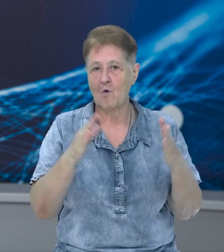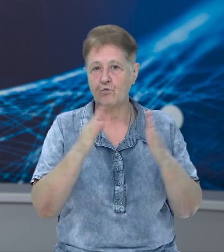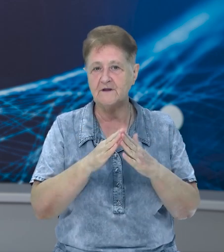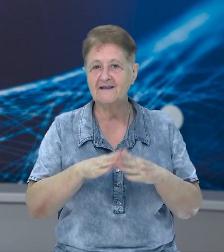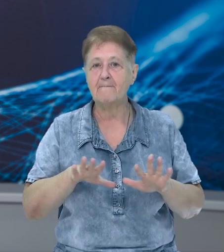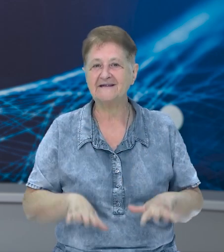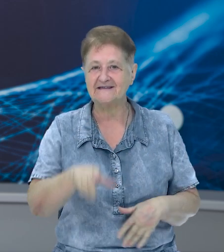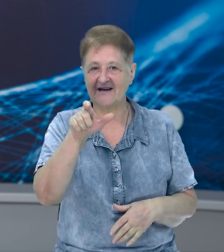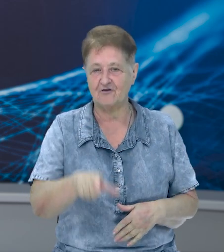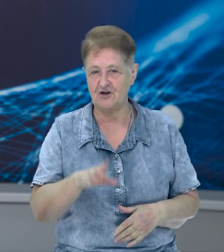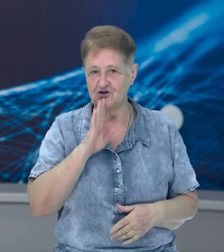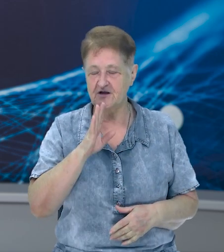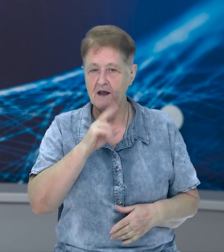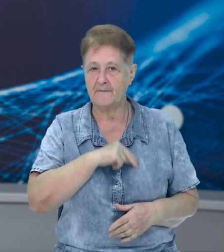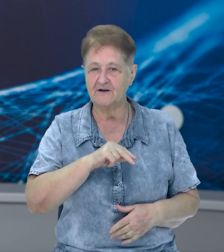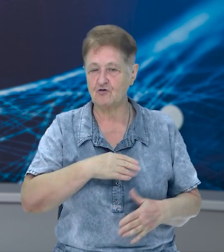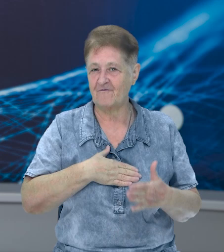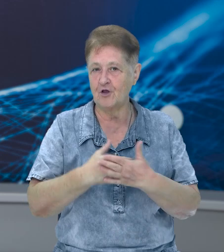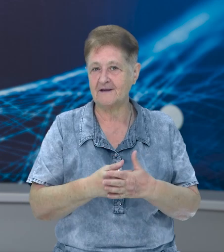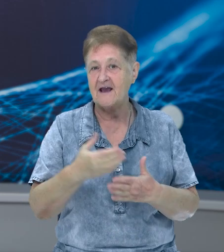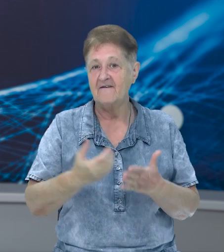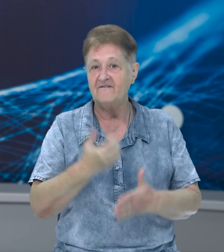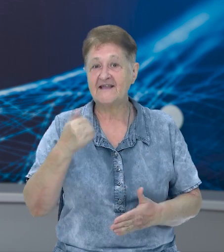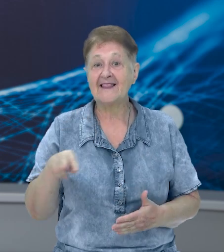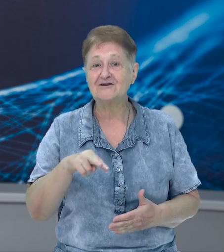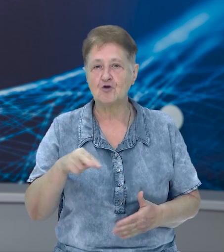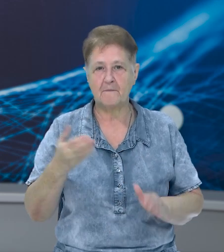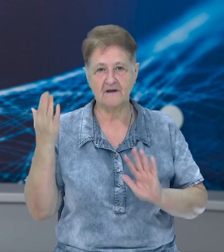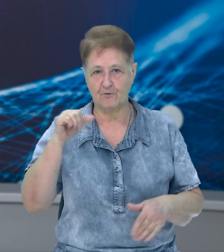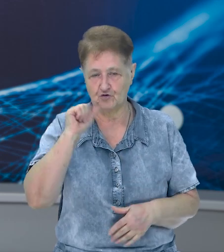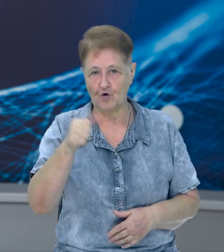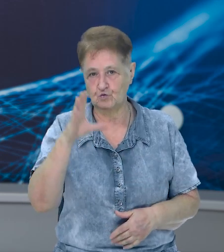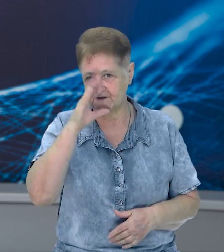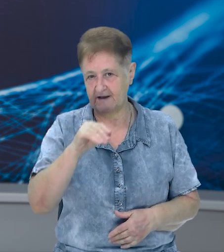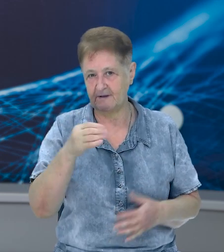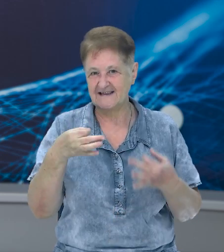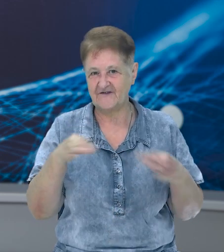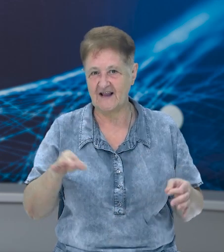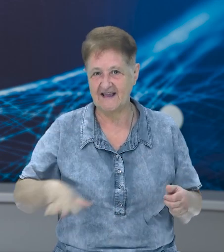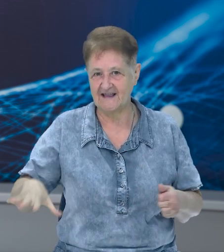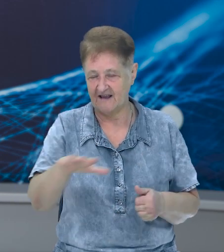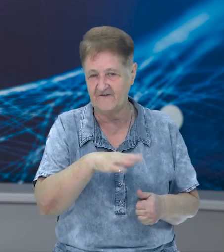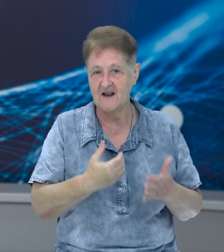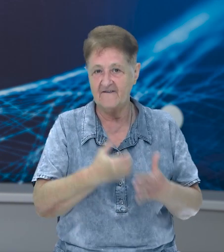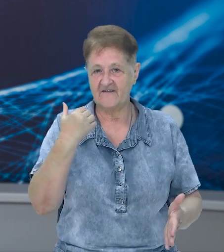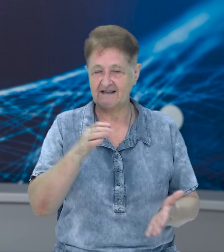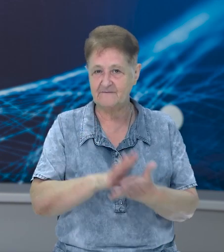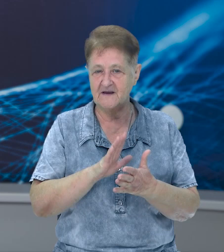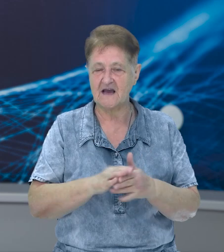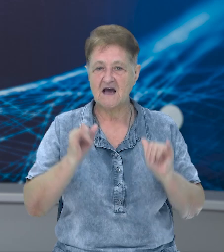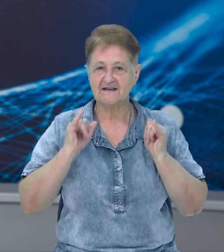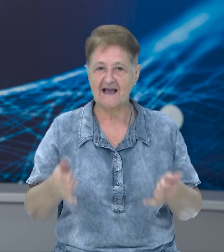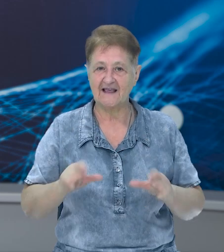місцевої жительки. Працюють волонтери на об'єкті від листопада минулого року. Встигли звільнити весь двір від сміття, залито